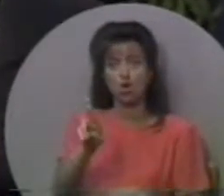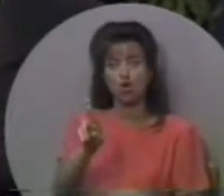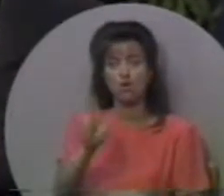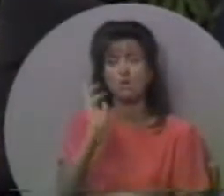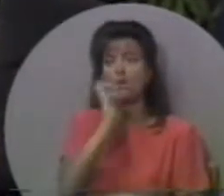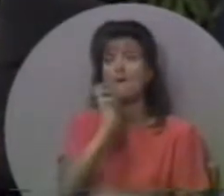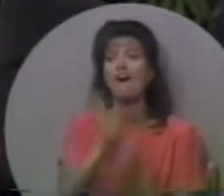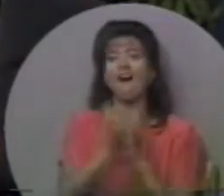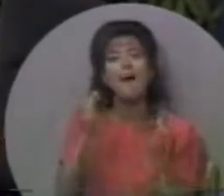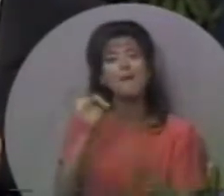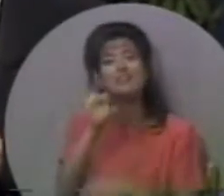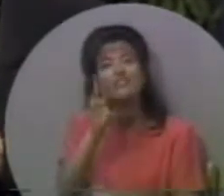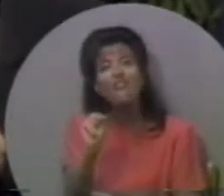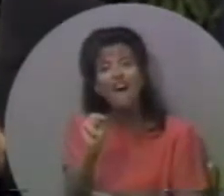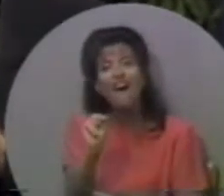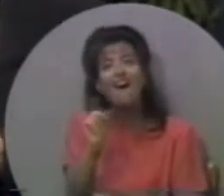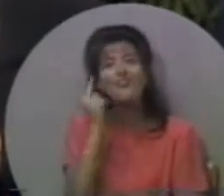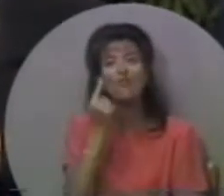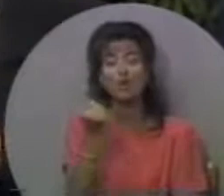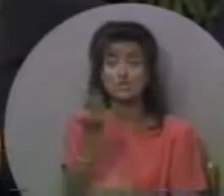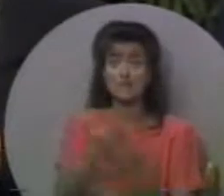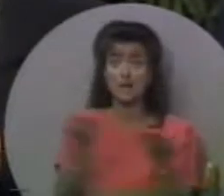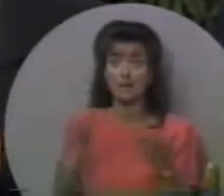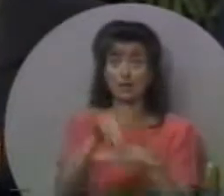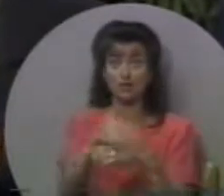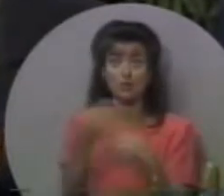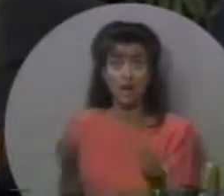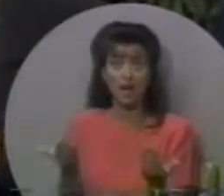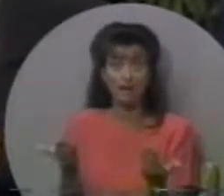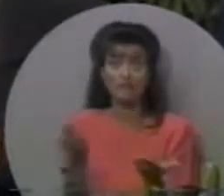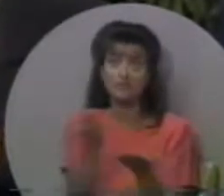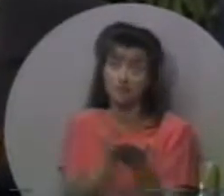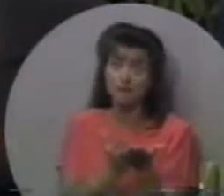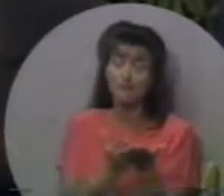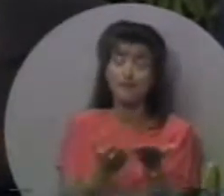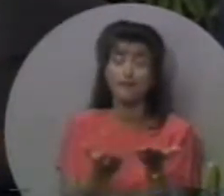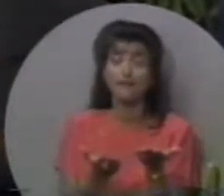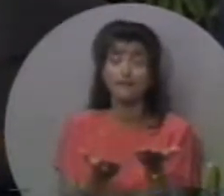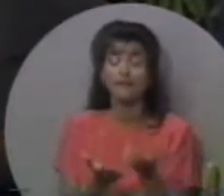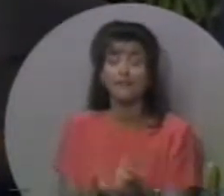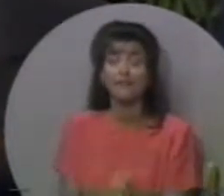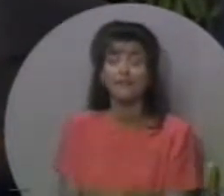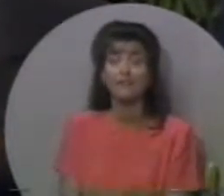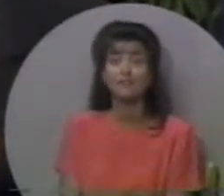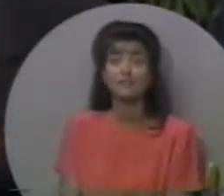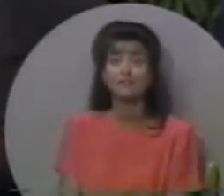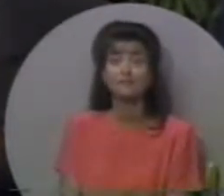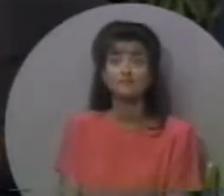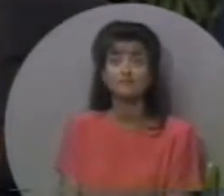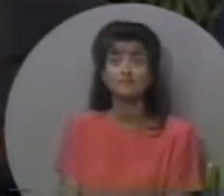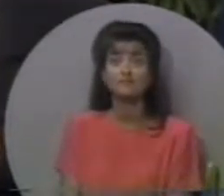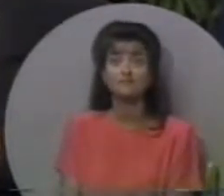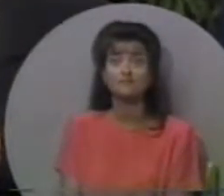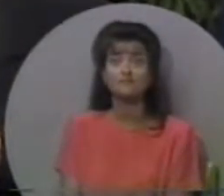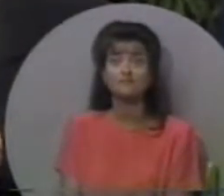Як же ж це здорого, якщо хтось з присутніх тут сьогодні